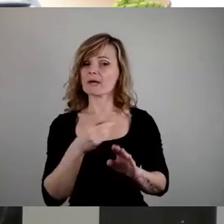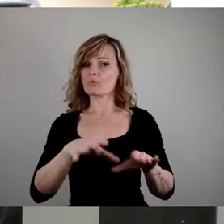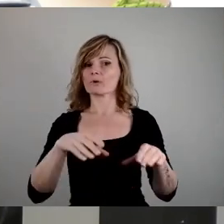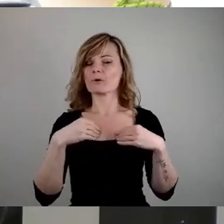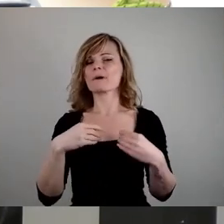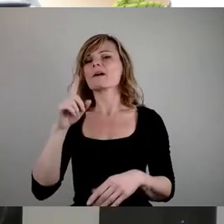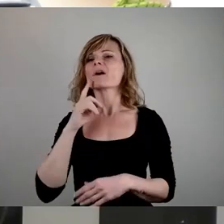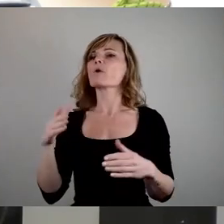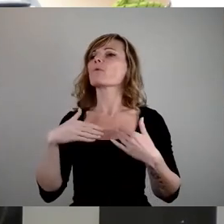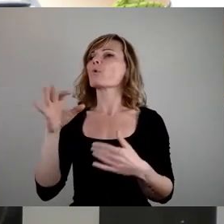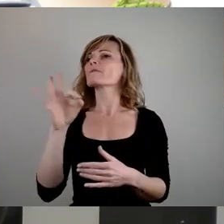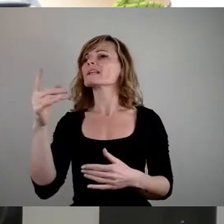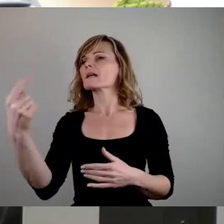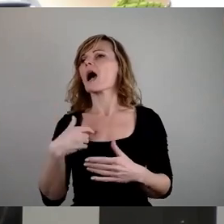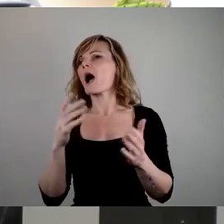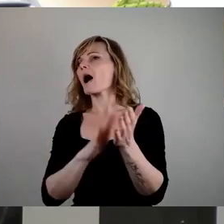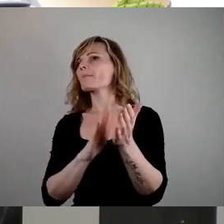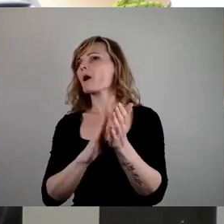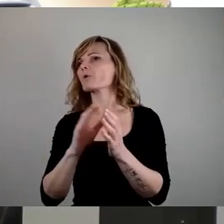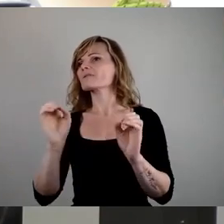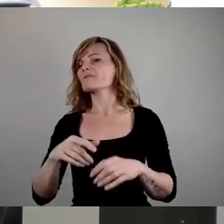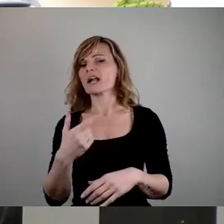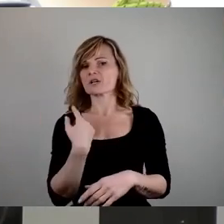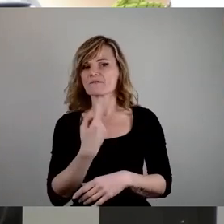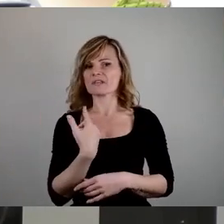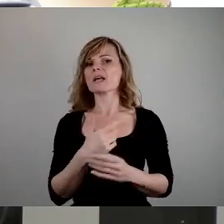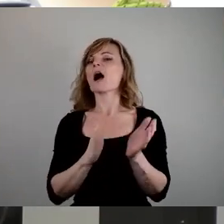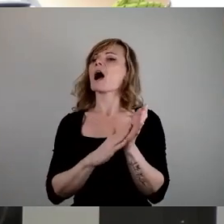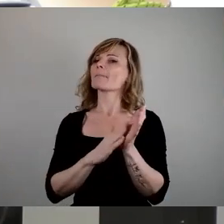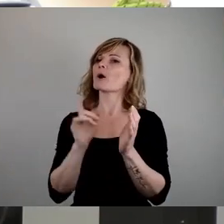Frohwieser, wie Sie mit dem Applaus von der falschen Seite klarkommen, aber es wird schon irgendwie gehen.